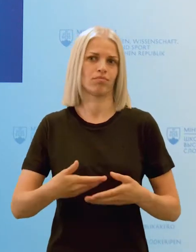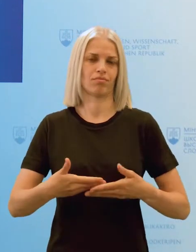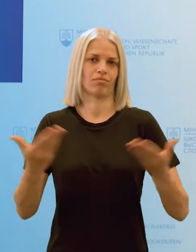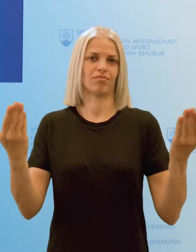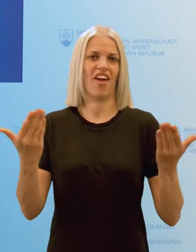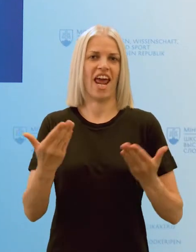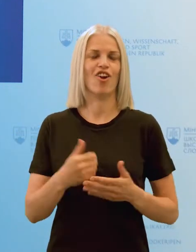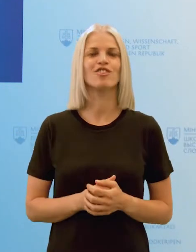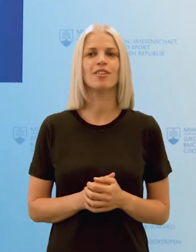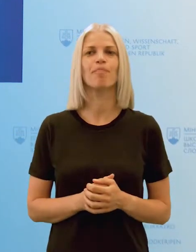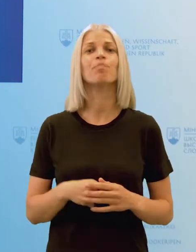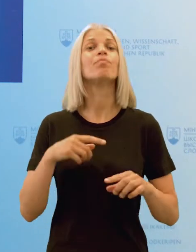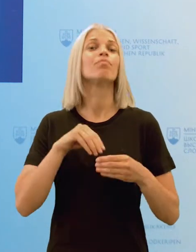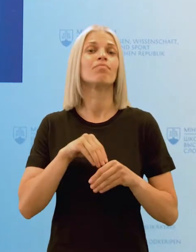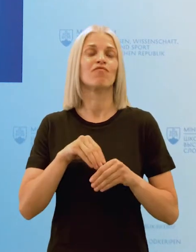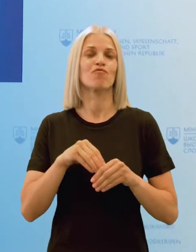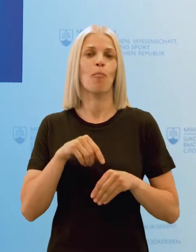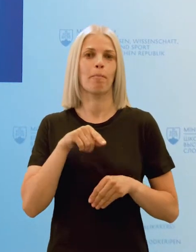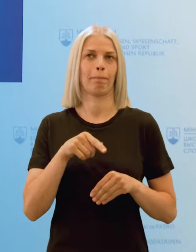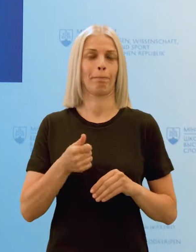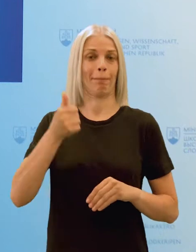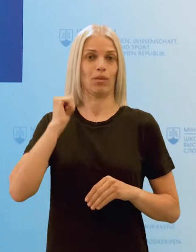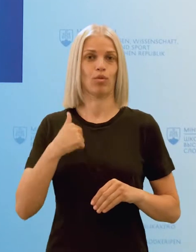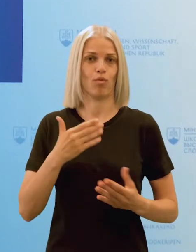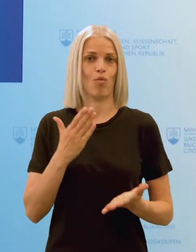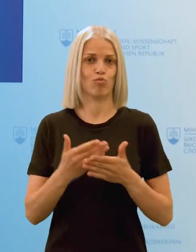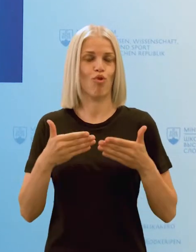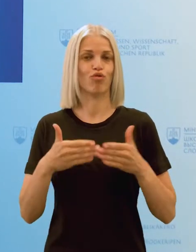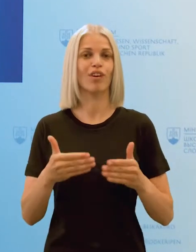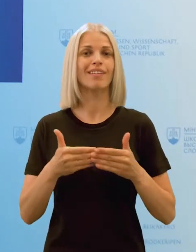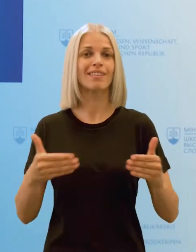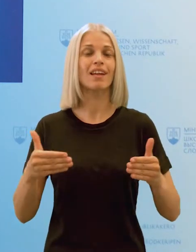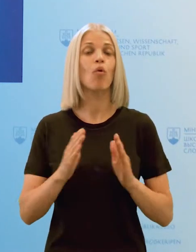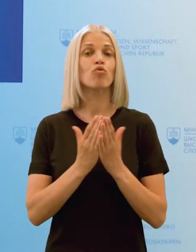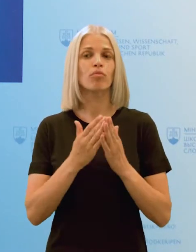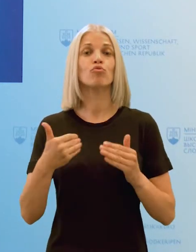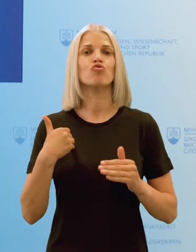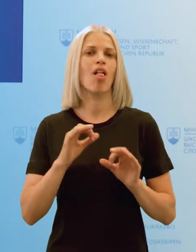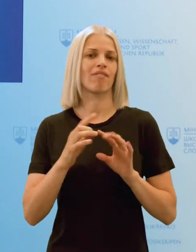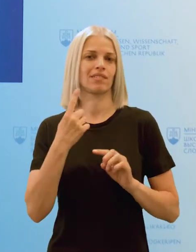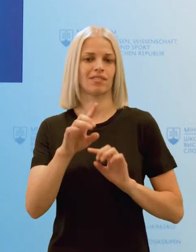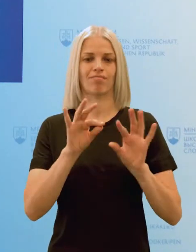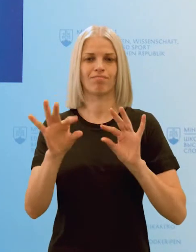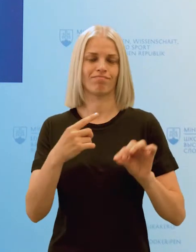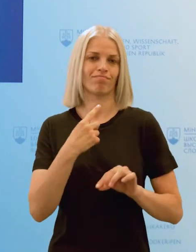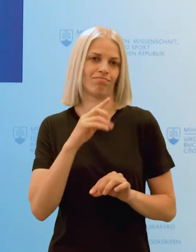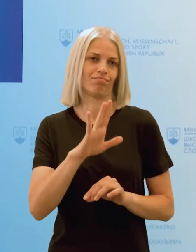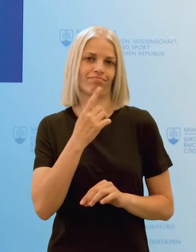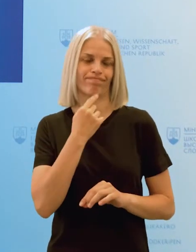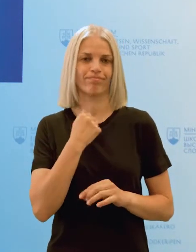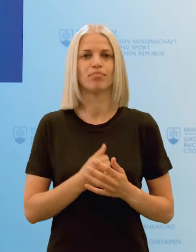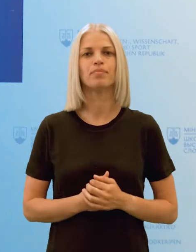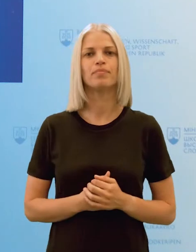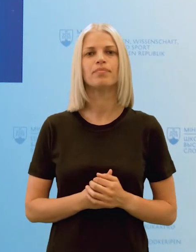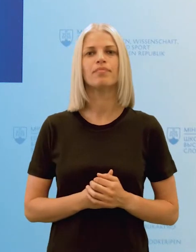A trh s učebnicami sme preto otvorili minulý rok a umožnili sme školám vyberať si učebnice podľa vlastných potrieb.